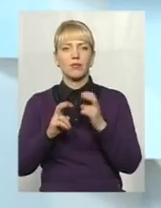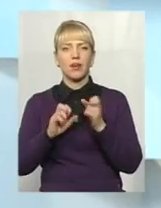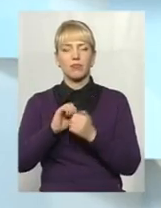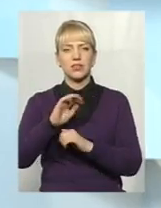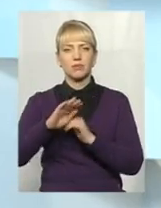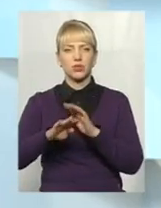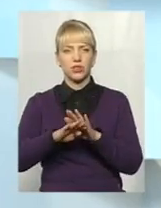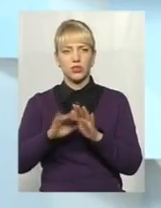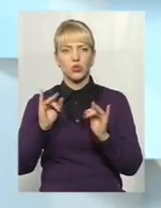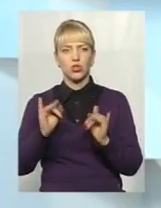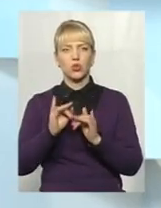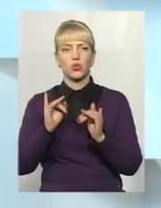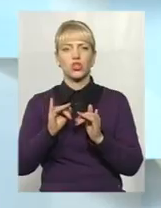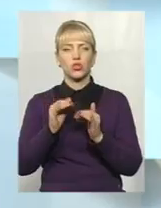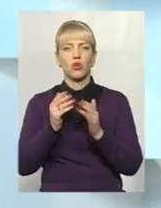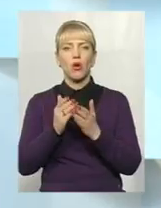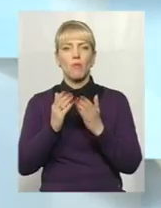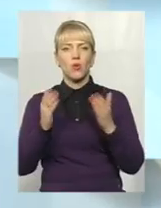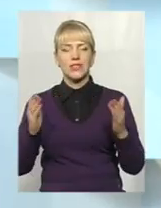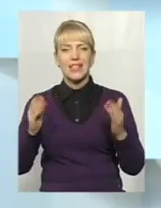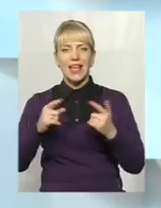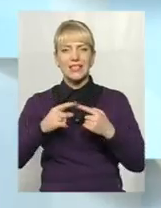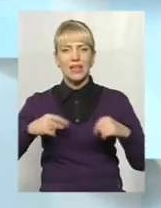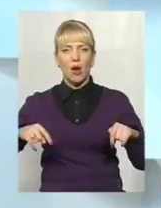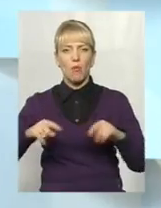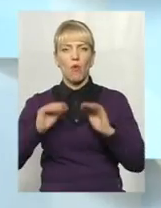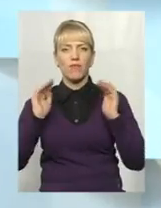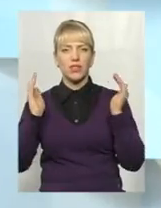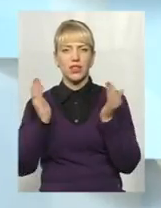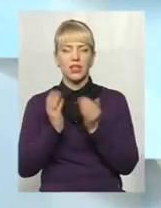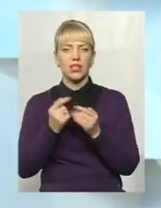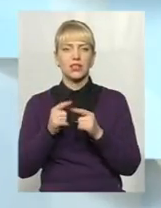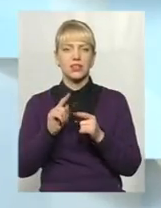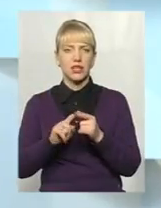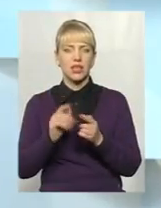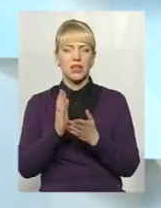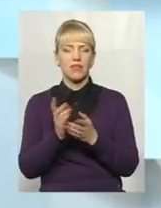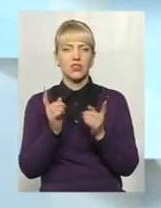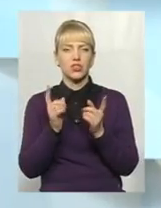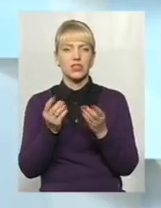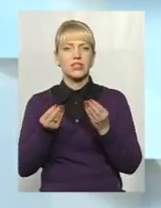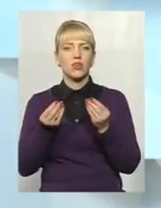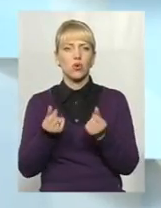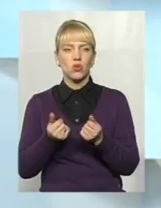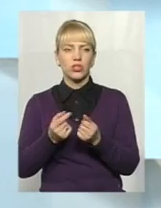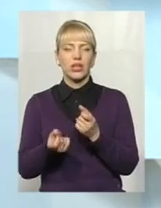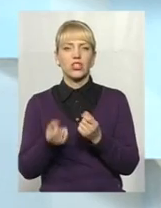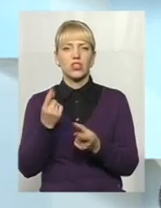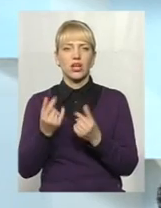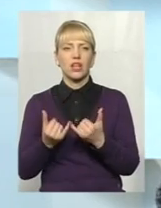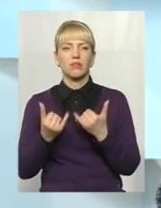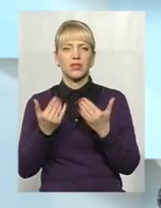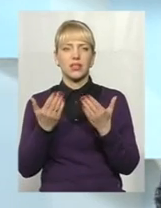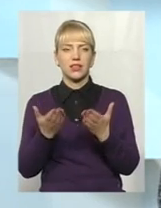'янець-Підільського історичного музею-заповідника. І, звичайно, це, як каже Вадим Анатольович, величезні кошти. І джерелами для таких,